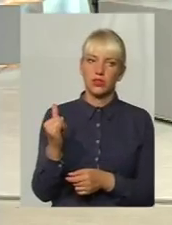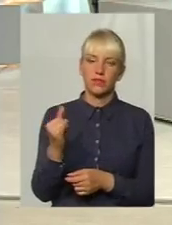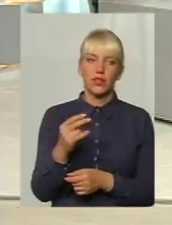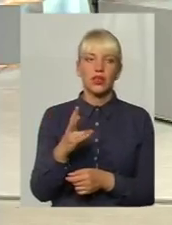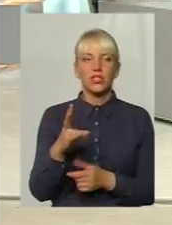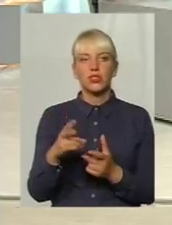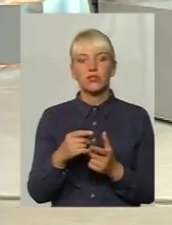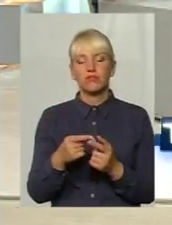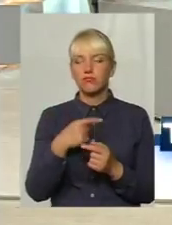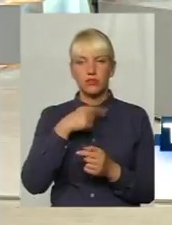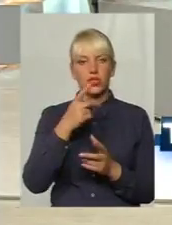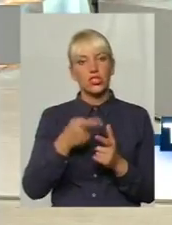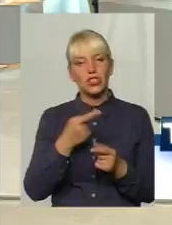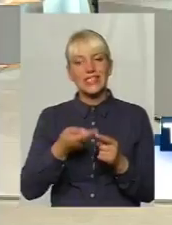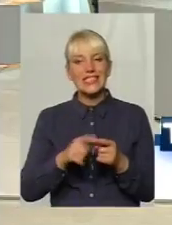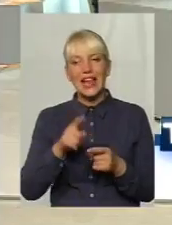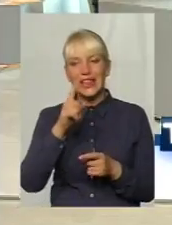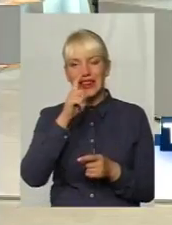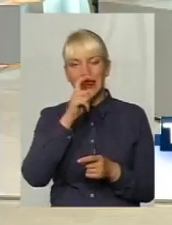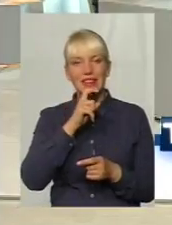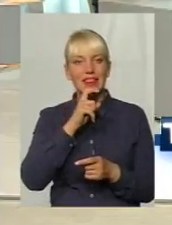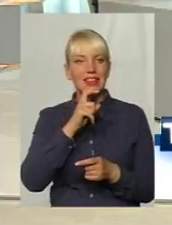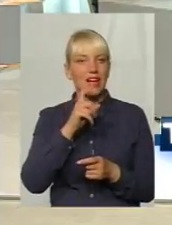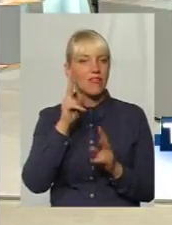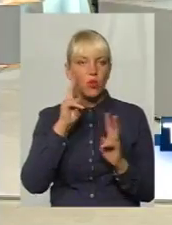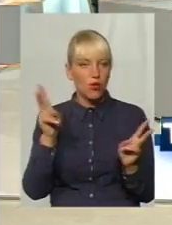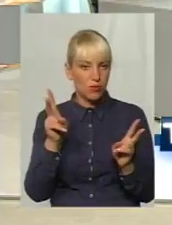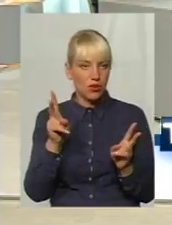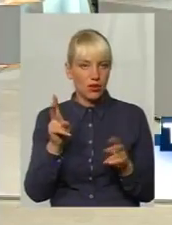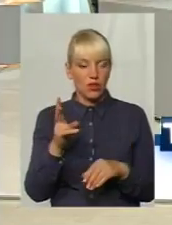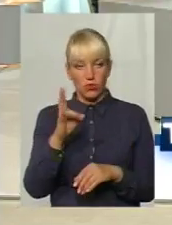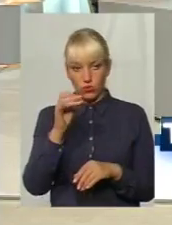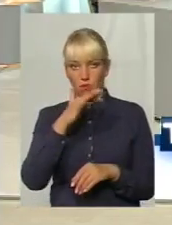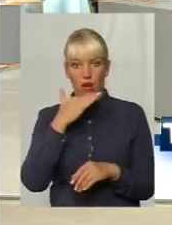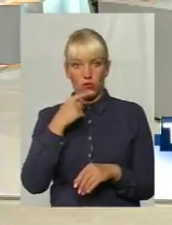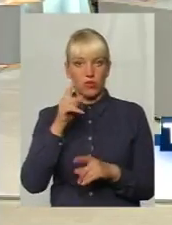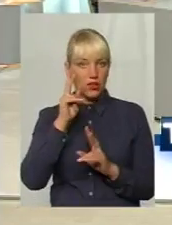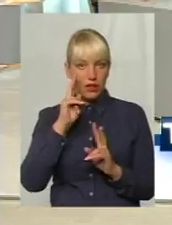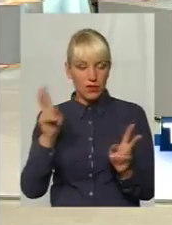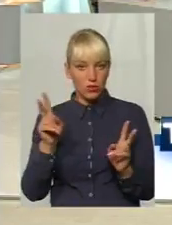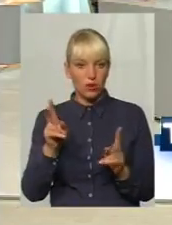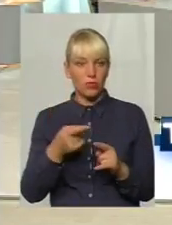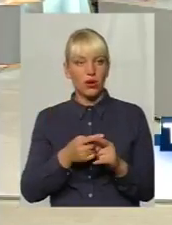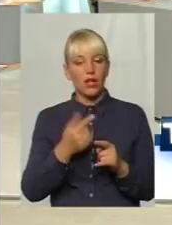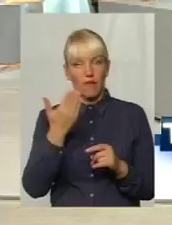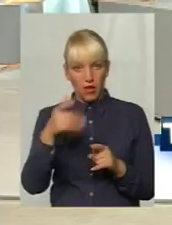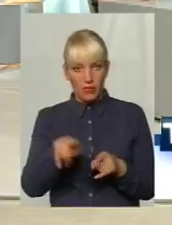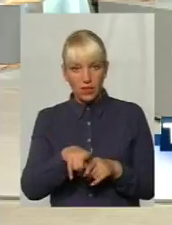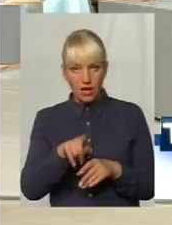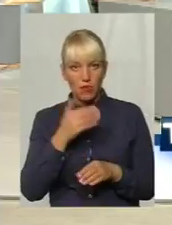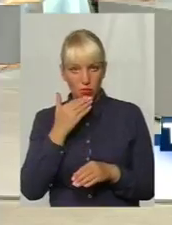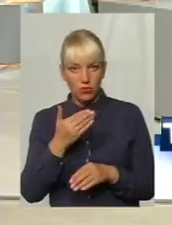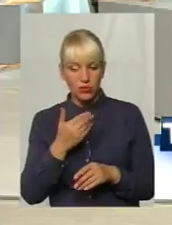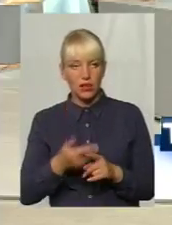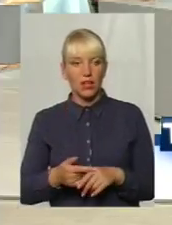Чи це невідомо? Бо насправді багато ж невідомого. Я думаю, вам так само. І нам